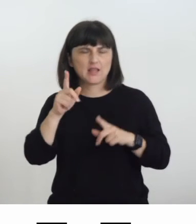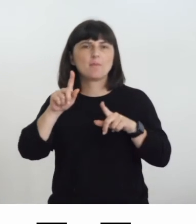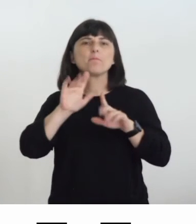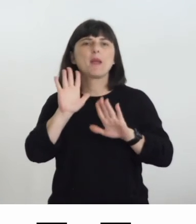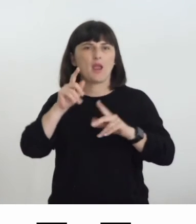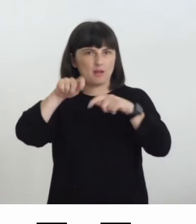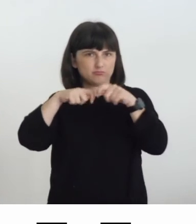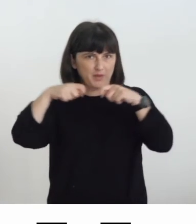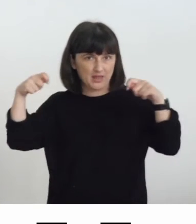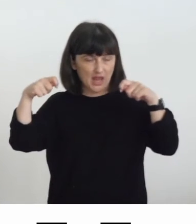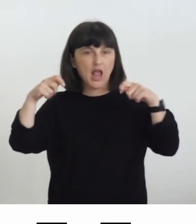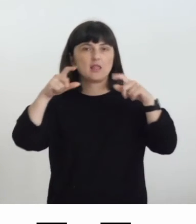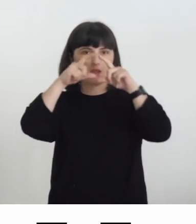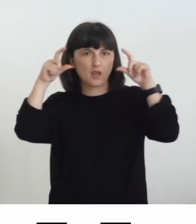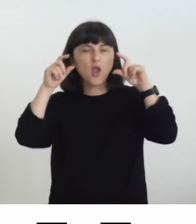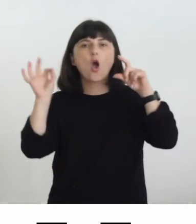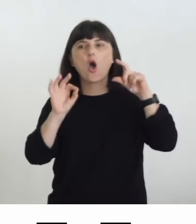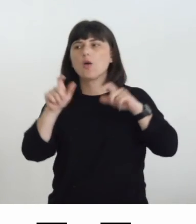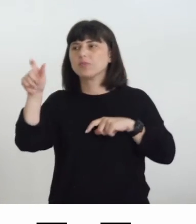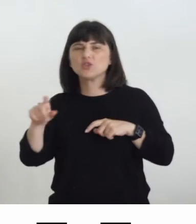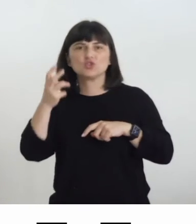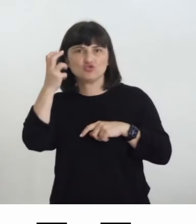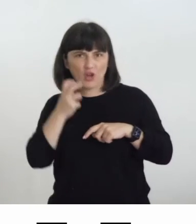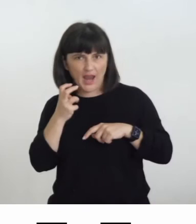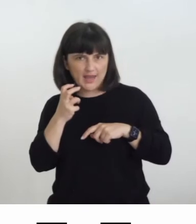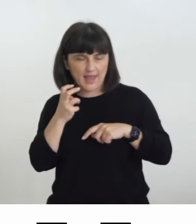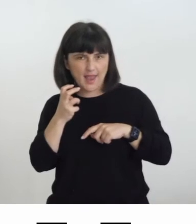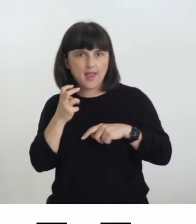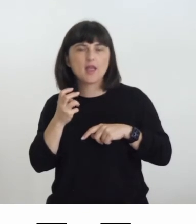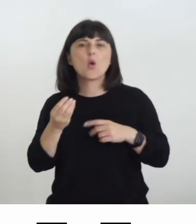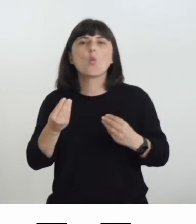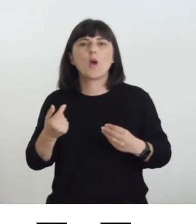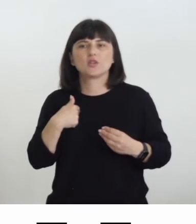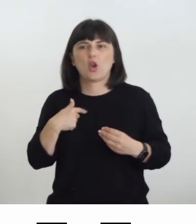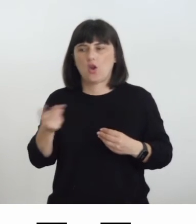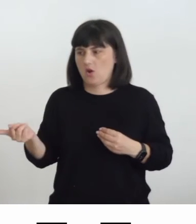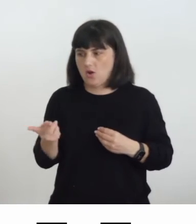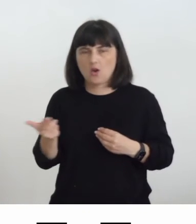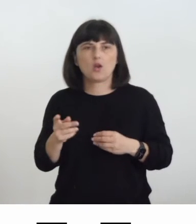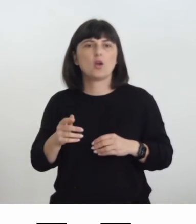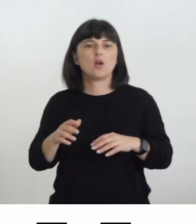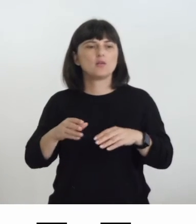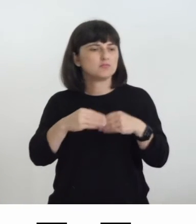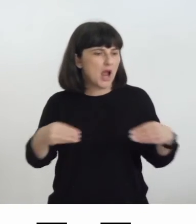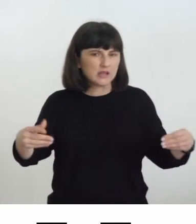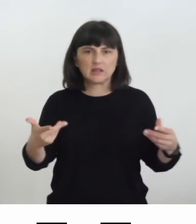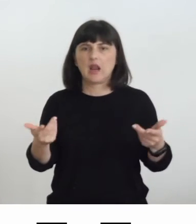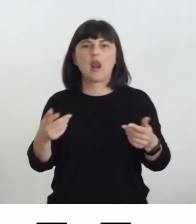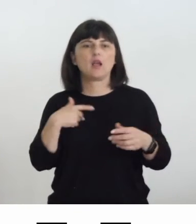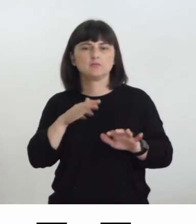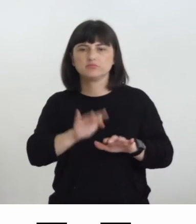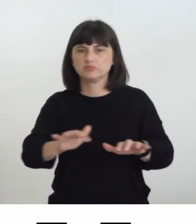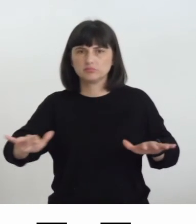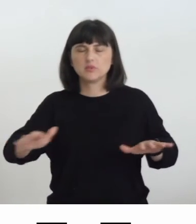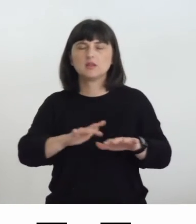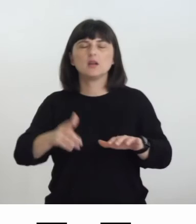persone cieche nel momento in cui io comunque esploro dei materiali delle qualità tattile